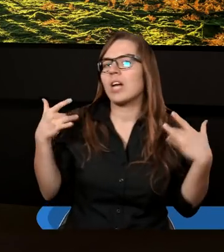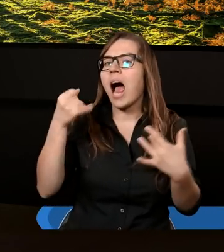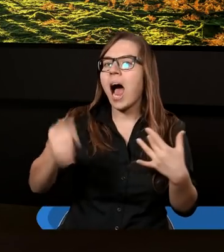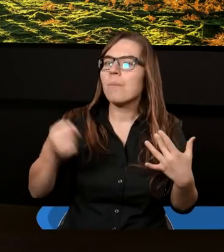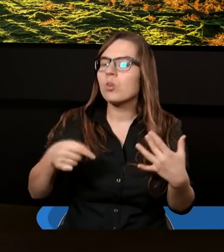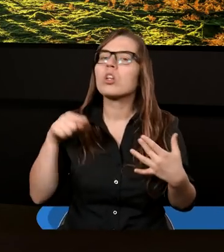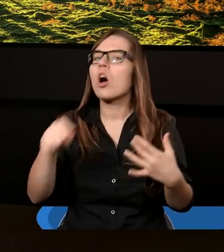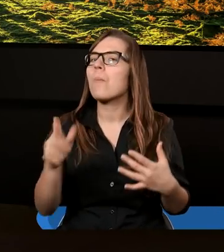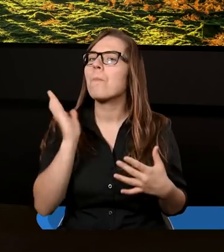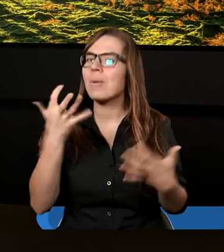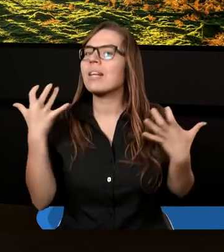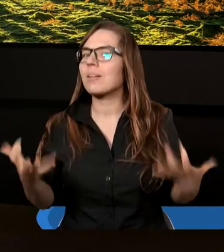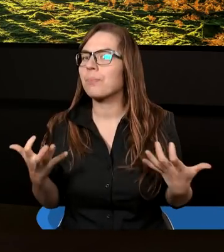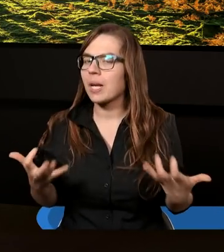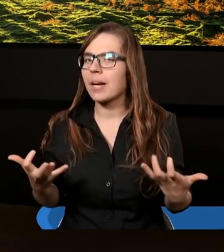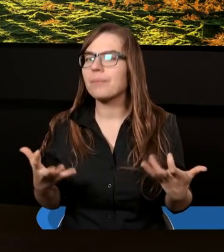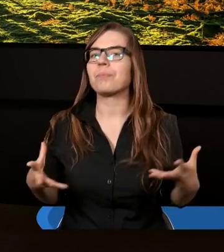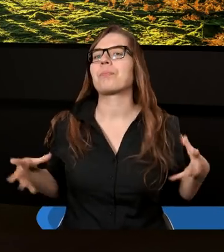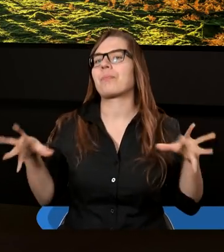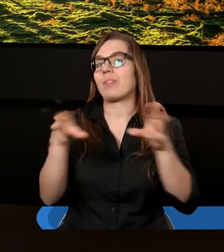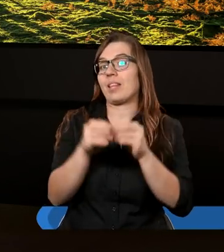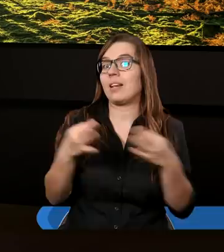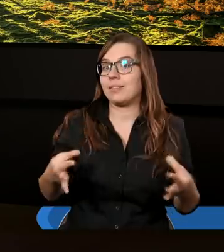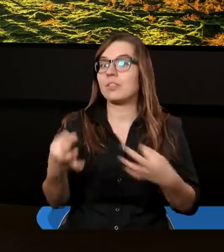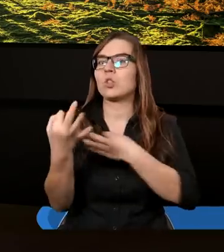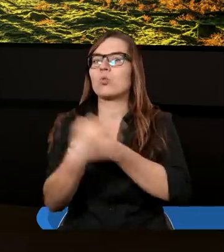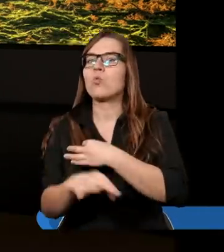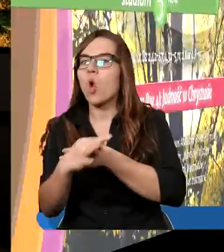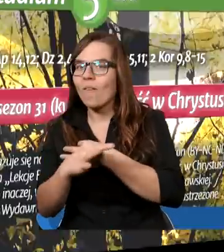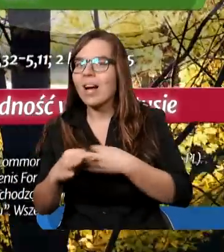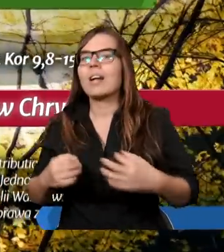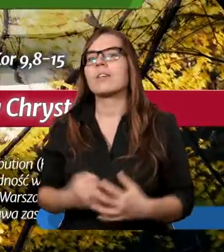O tym będziemy chcieli razem dzisiaj studiować.